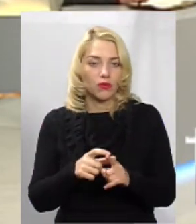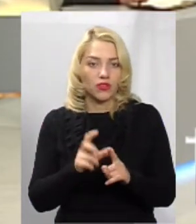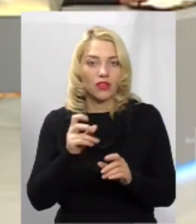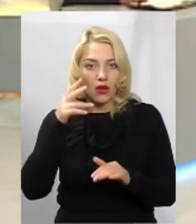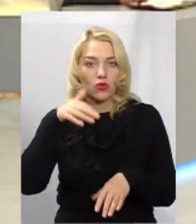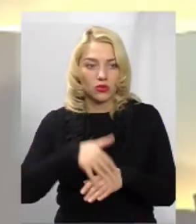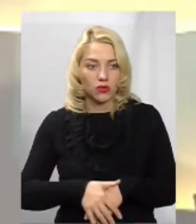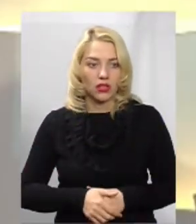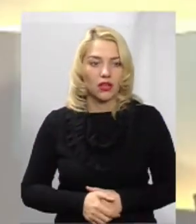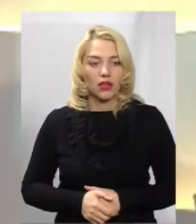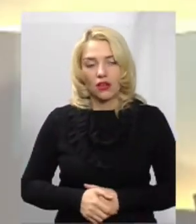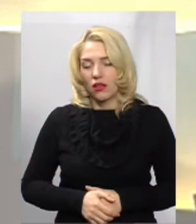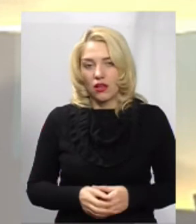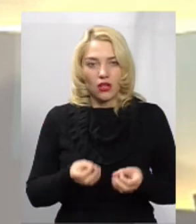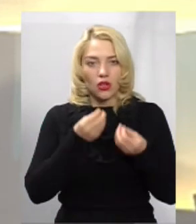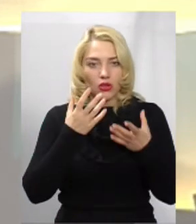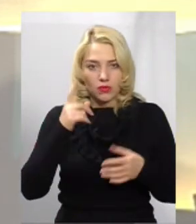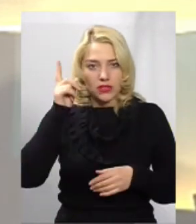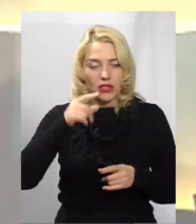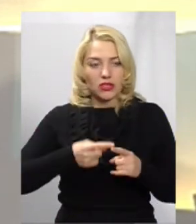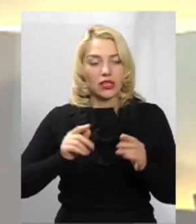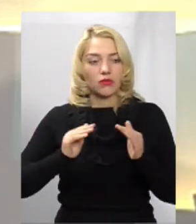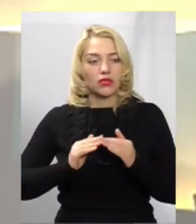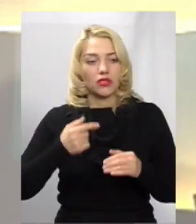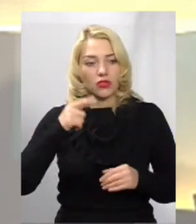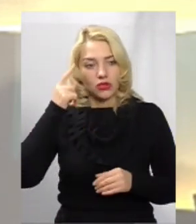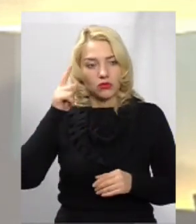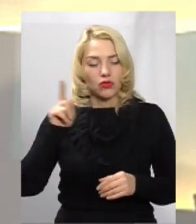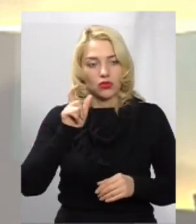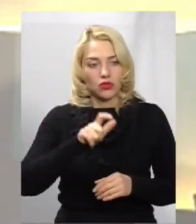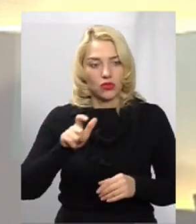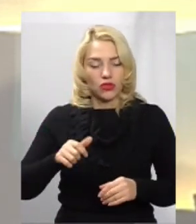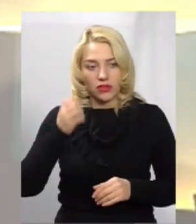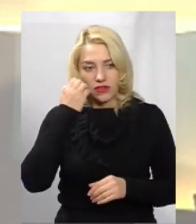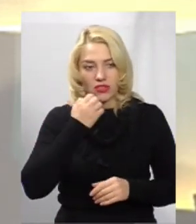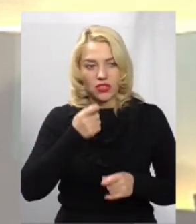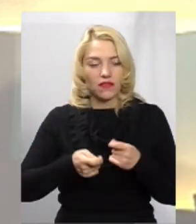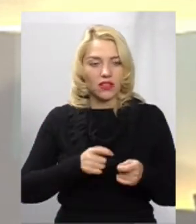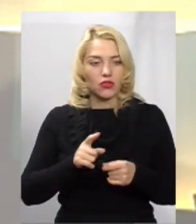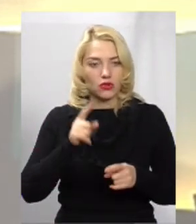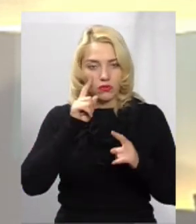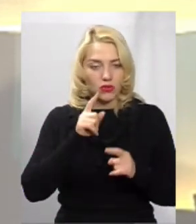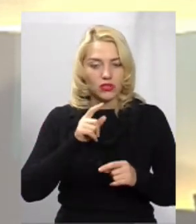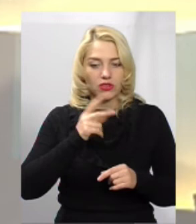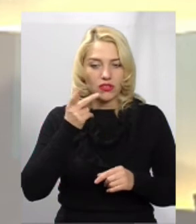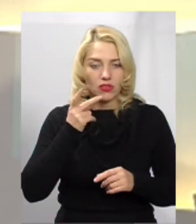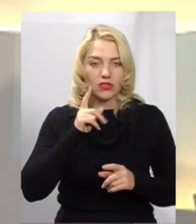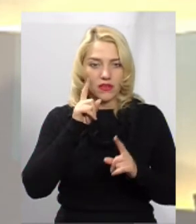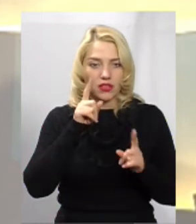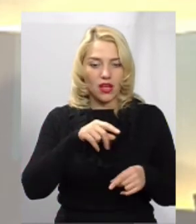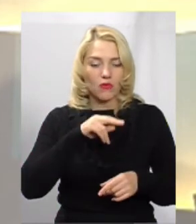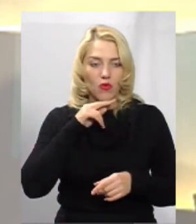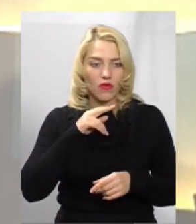Дуже добре знаю цей будинок. Я думаю, що мешканці глибоко вдячні владі, що ми постійно на нього звертаємо увагу.